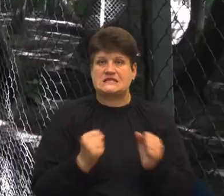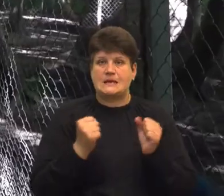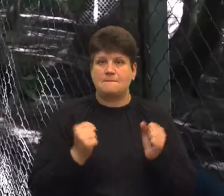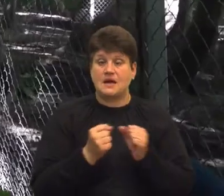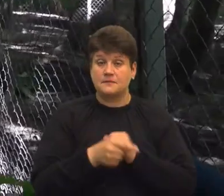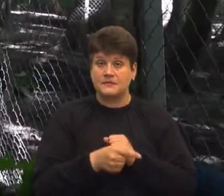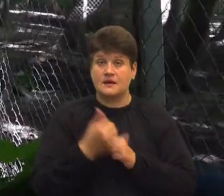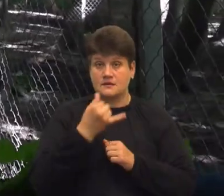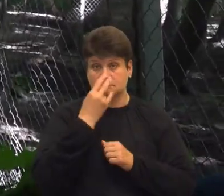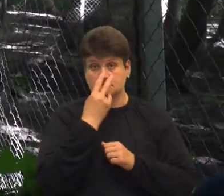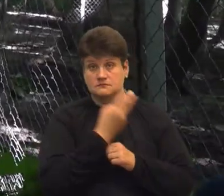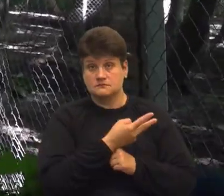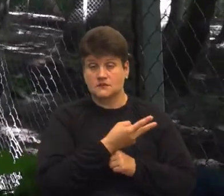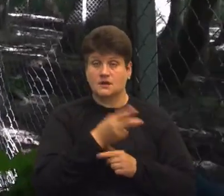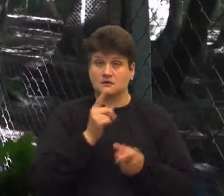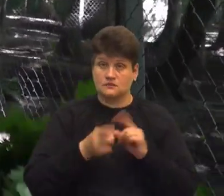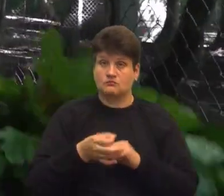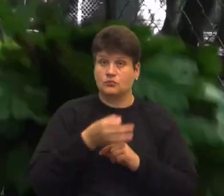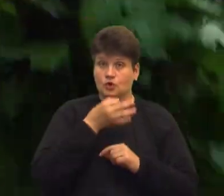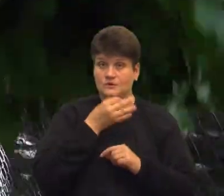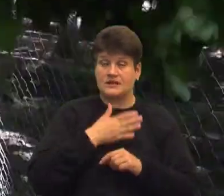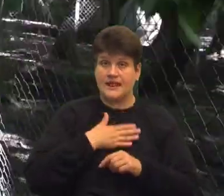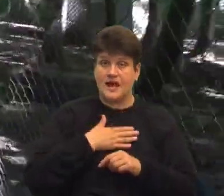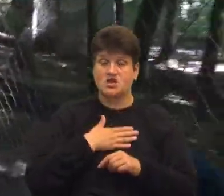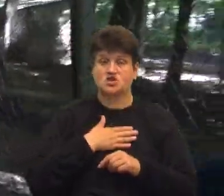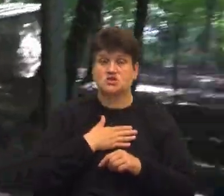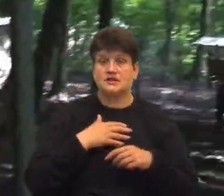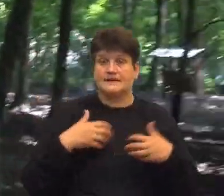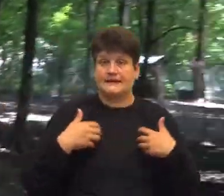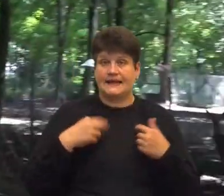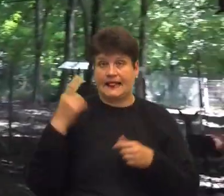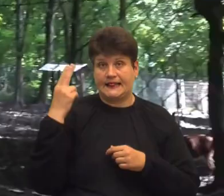переконаємося, чи дійсно подобаються наші віники диким тваринам